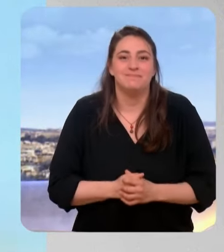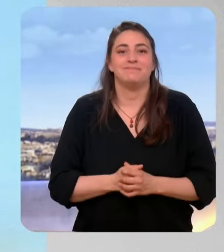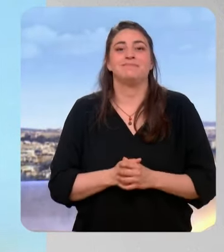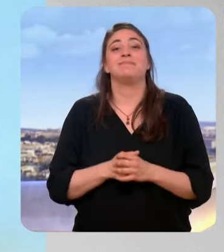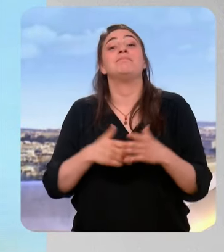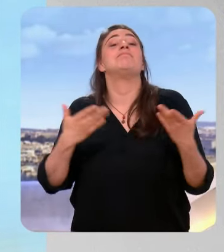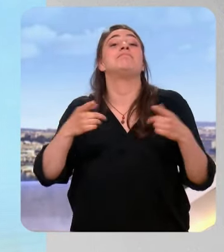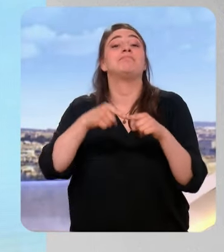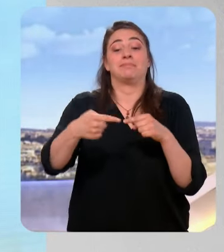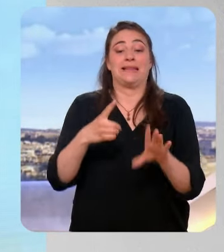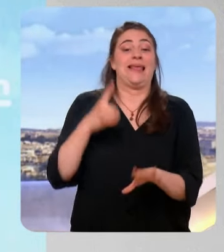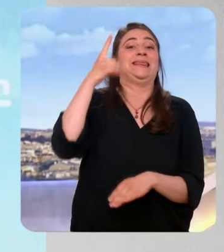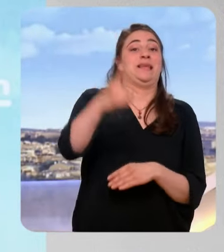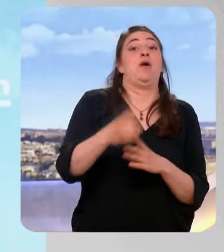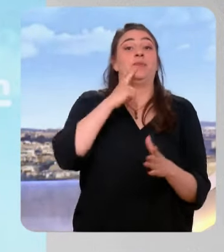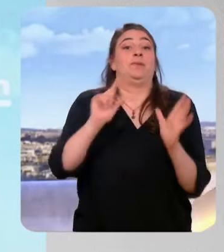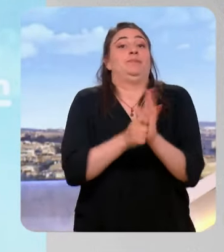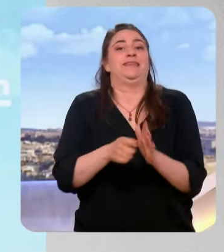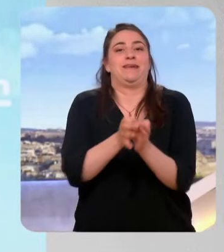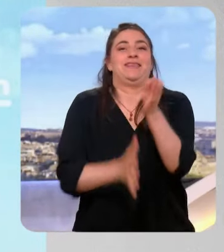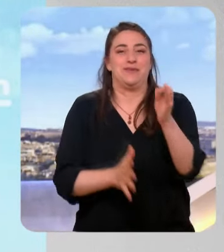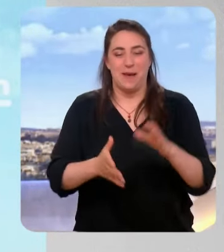retrouver, bien entendu, dimanche, au moment des résultats, c'est la suite de Télématin. Merci beaucoup.